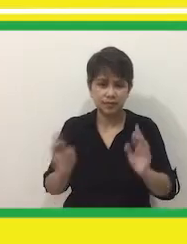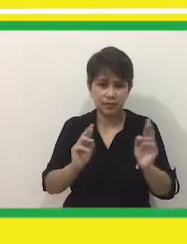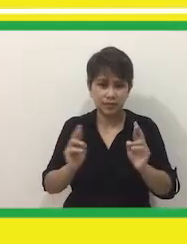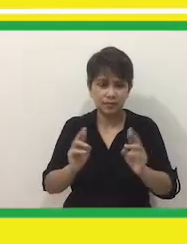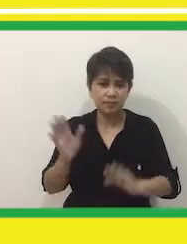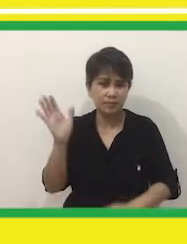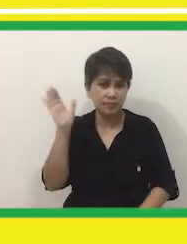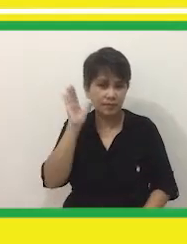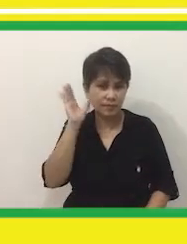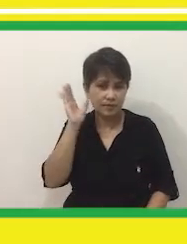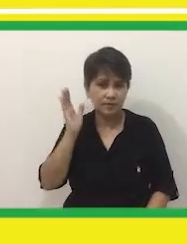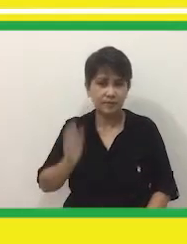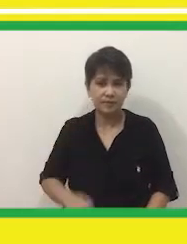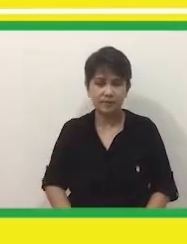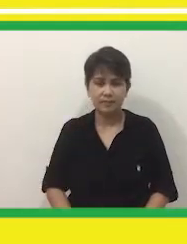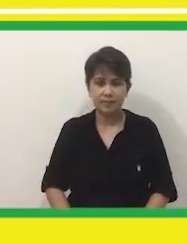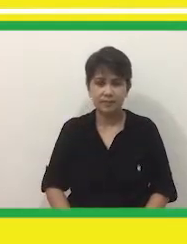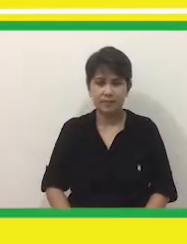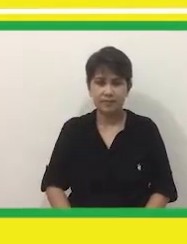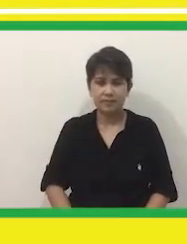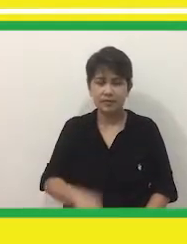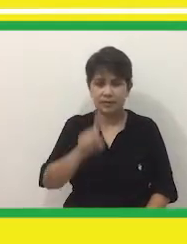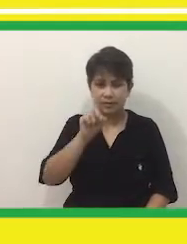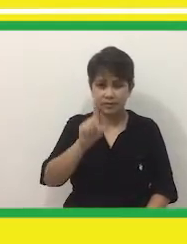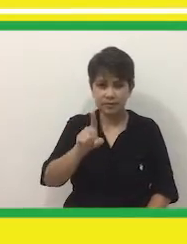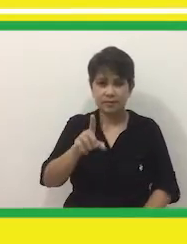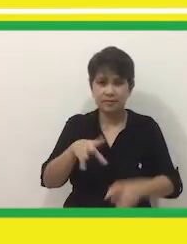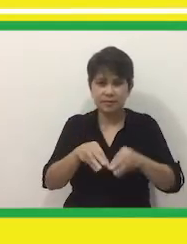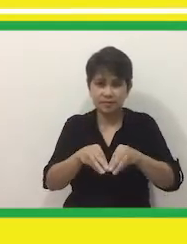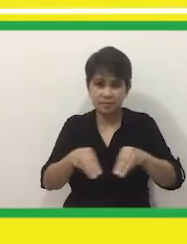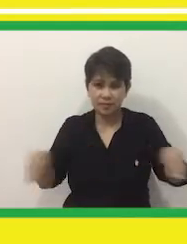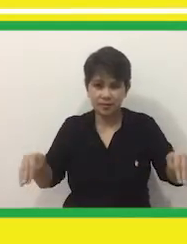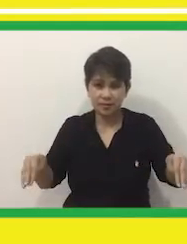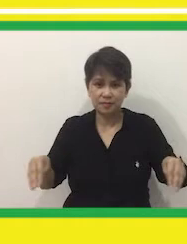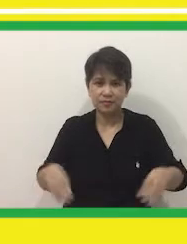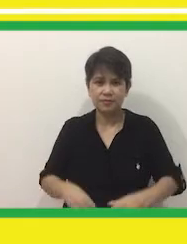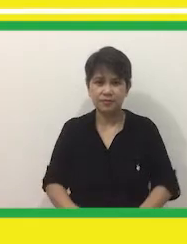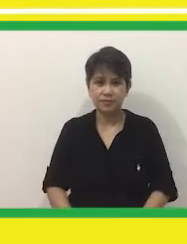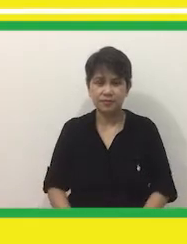handahan na po ba makinig Isang Metro